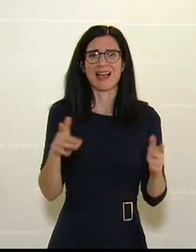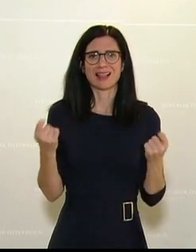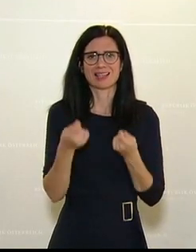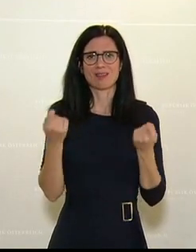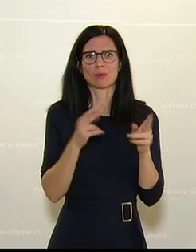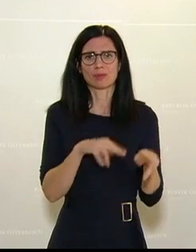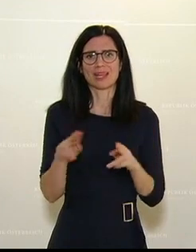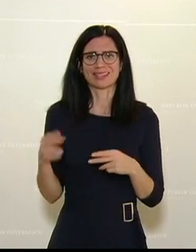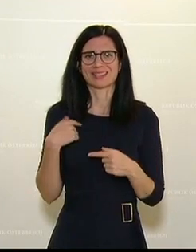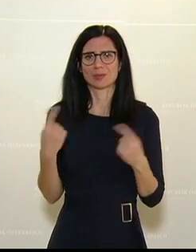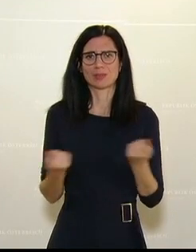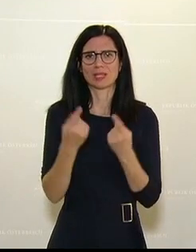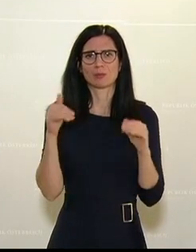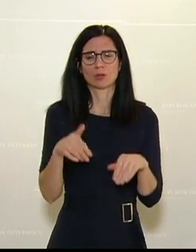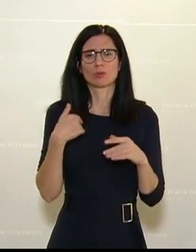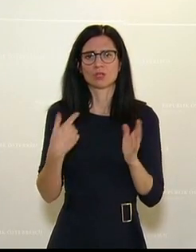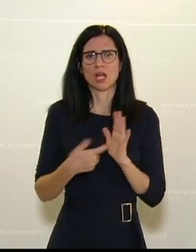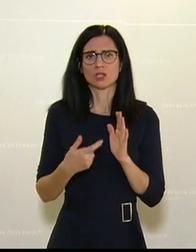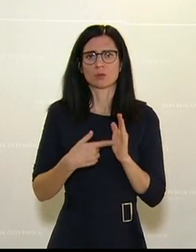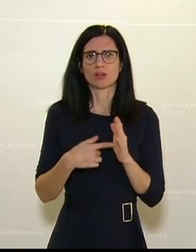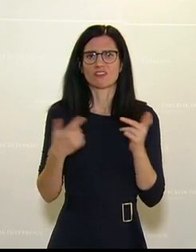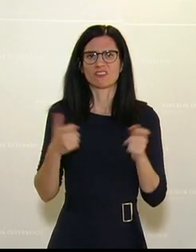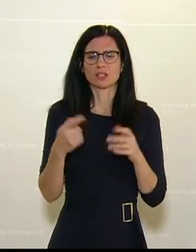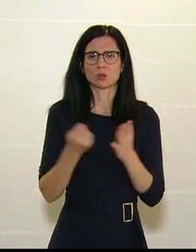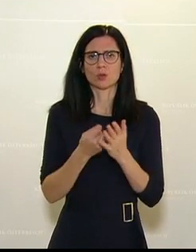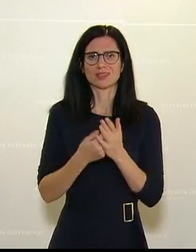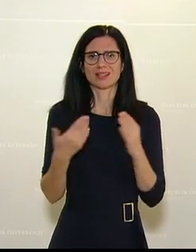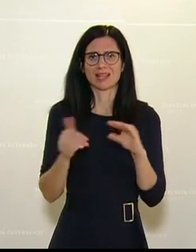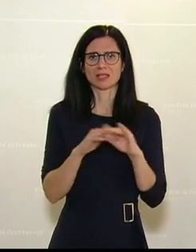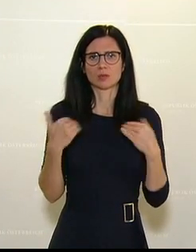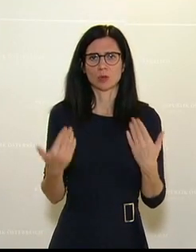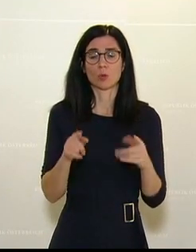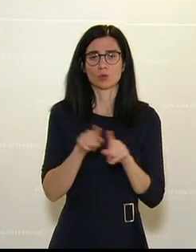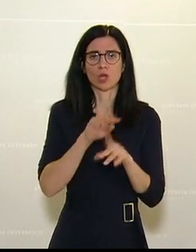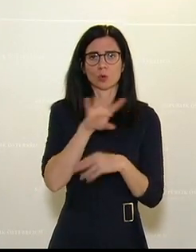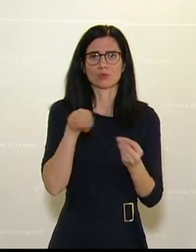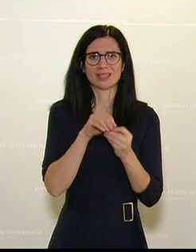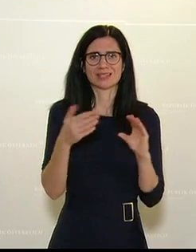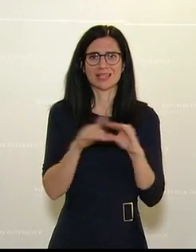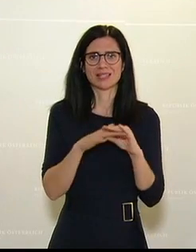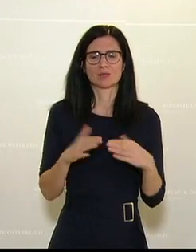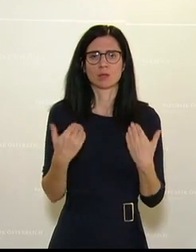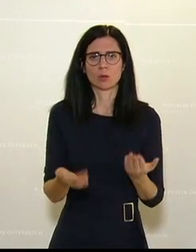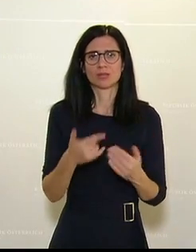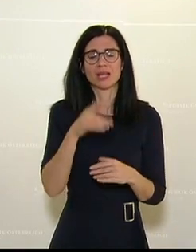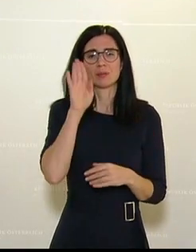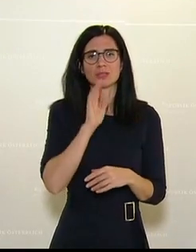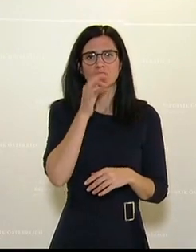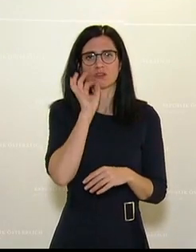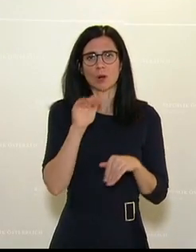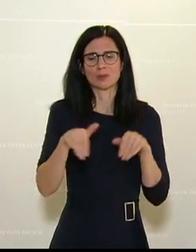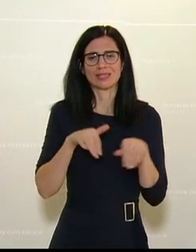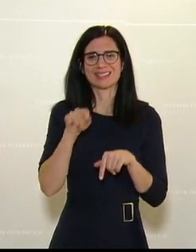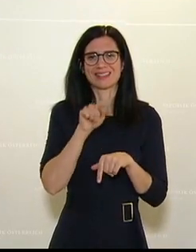Gewerbebetriebe müssen den Anspruch auf Fixkostenzuschuss und Umsatzersatz erhalten. Bitte, Frau Minister,